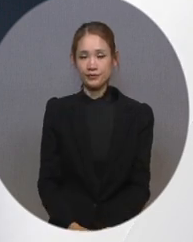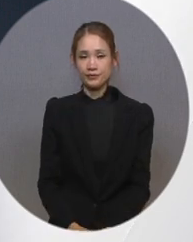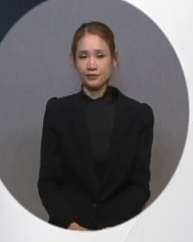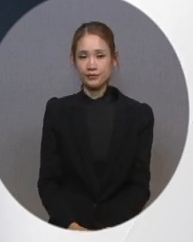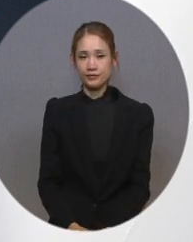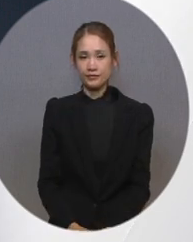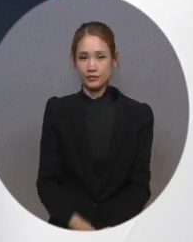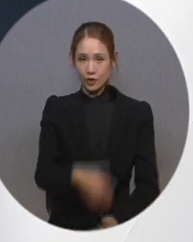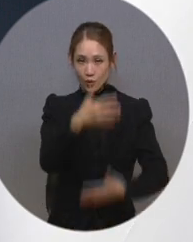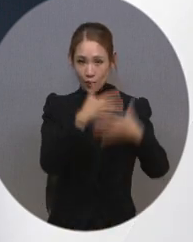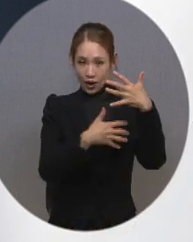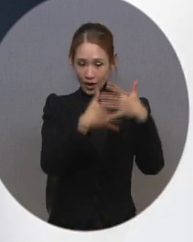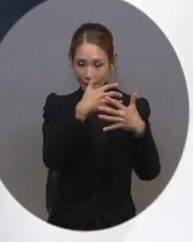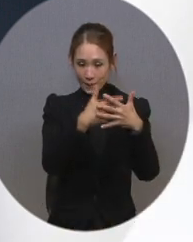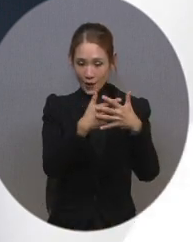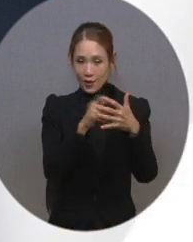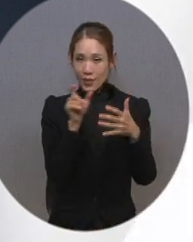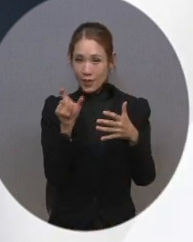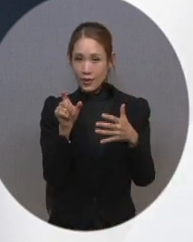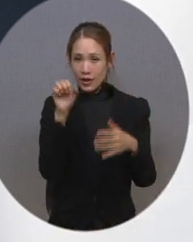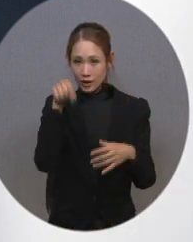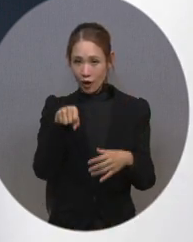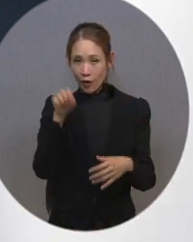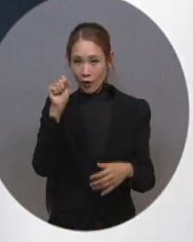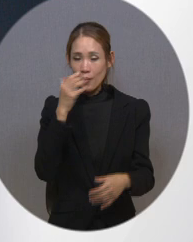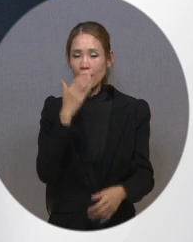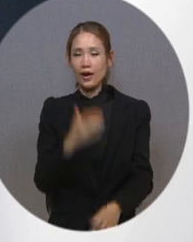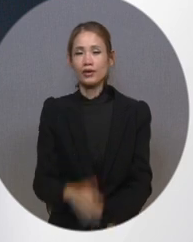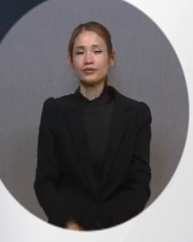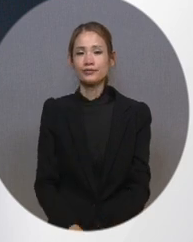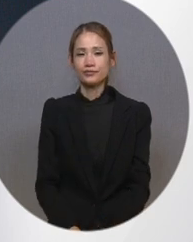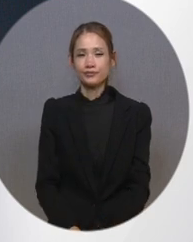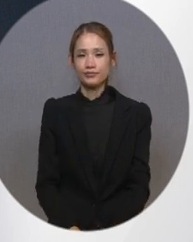화면 해설 방송 설정에서 켜고 끌 수 있습니다.